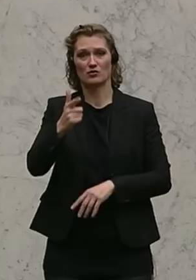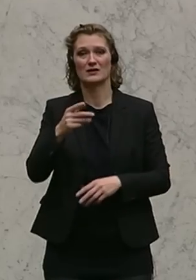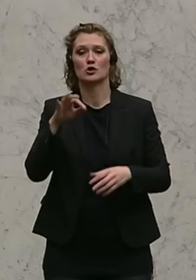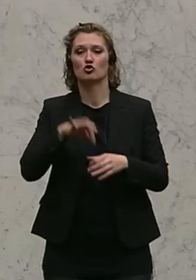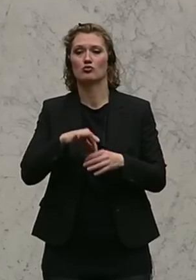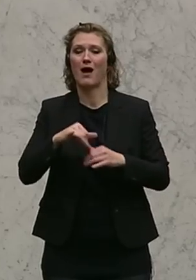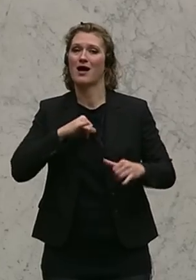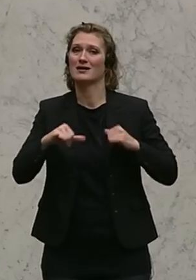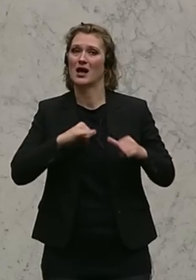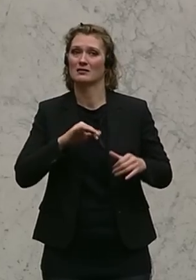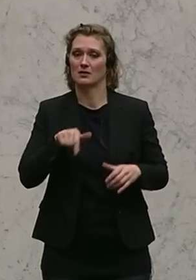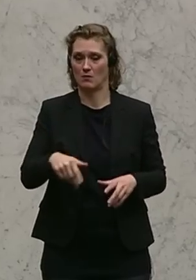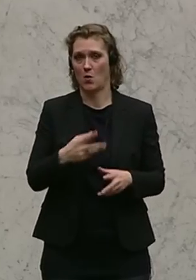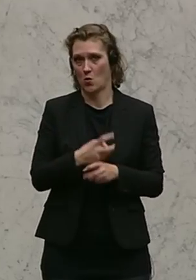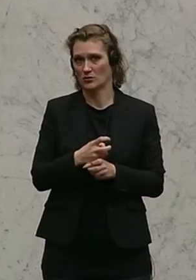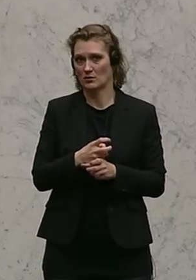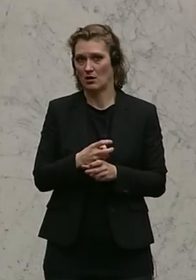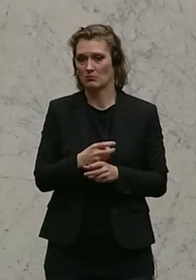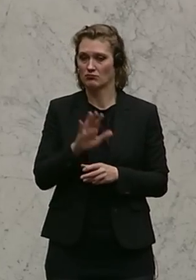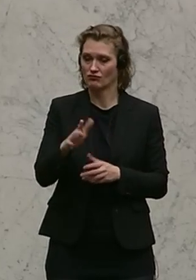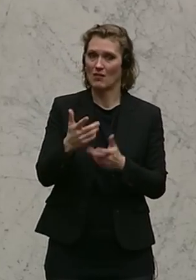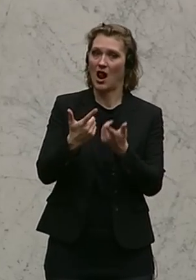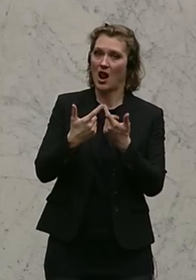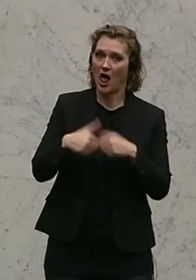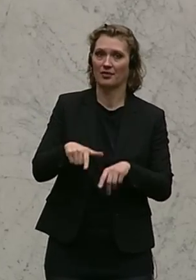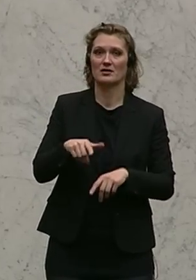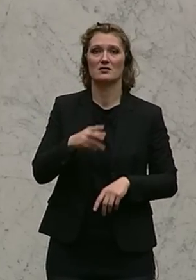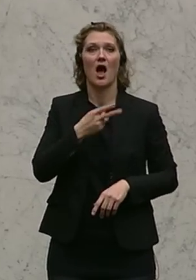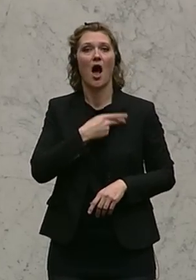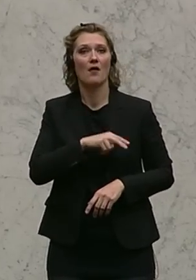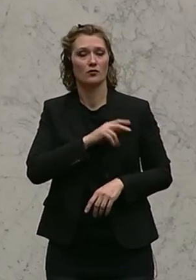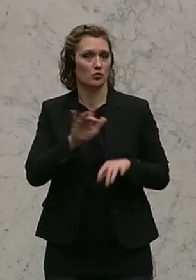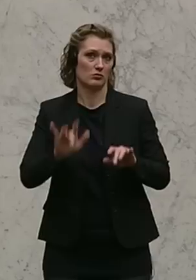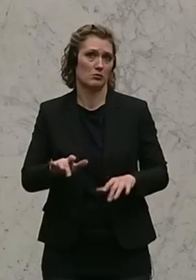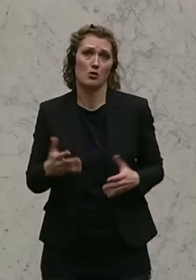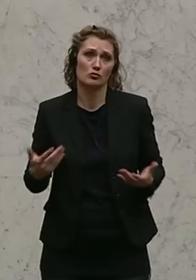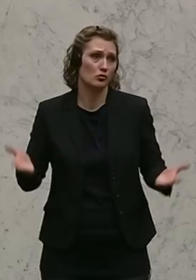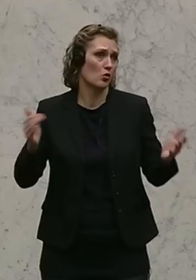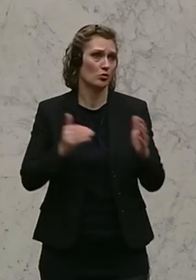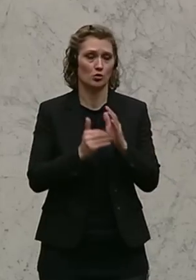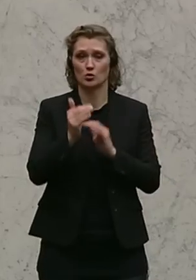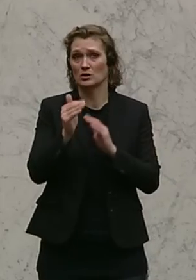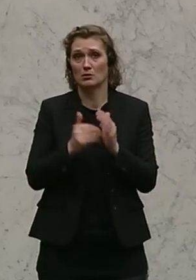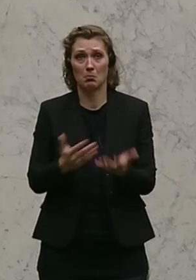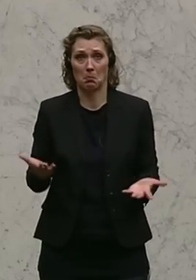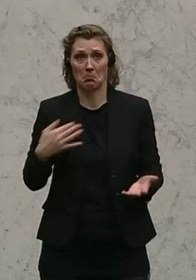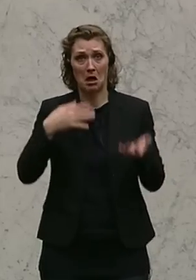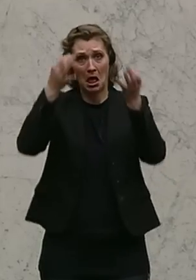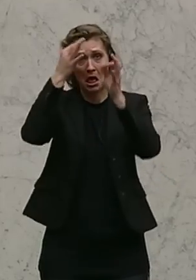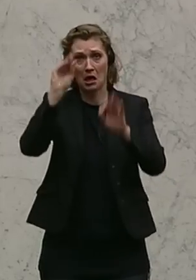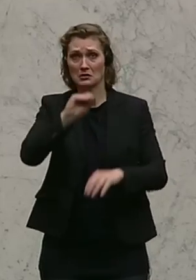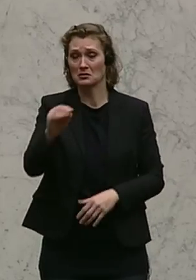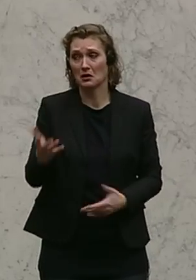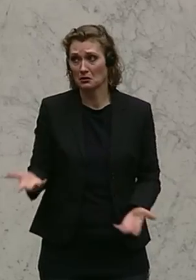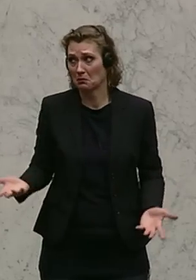in Österreich, für die Haftungen, Landeshaftungen bestanden sind. Das ist das System und ich muss Ihnen ehrlich sagen, es